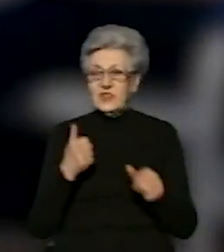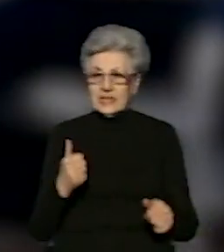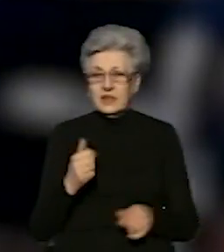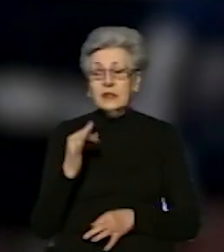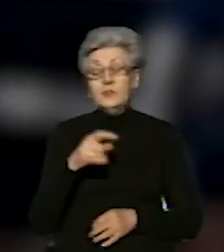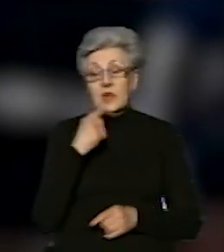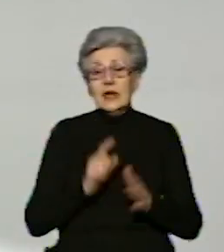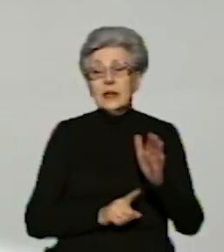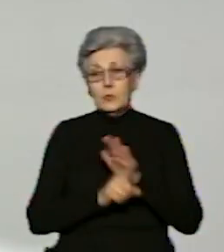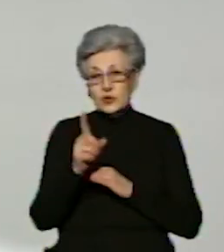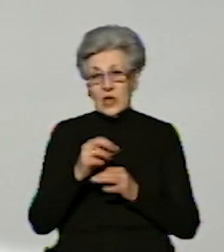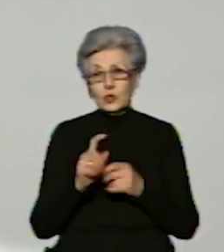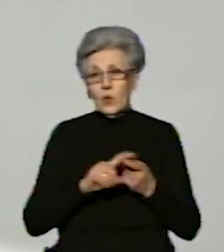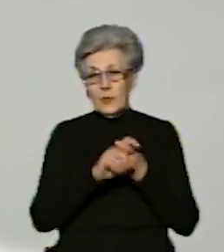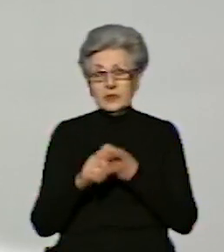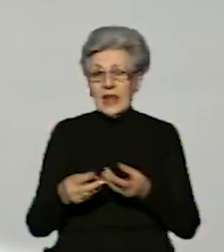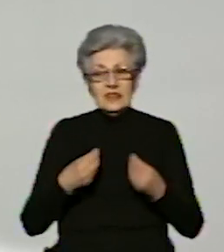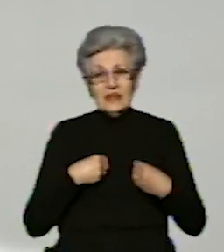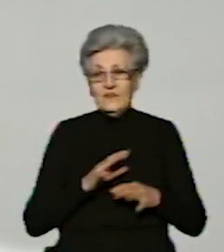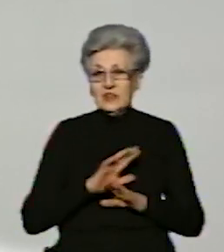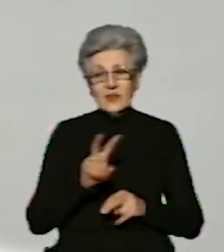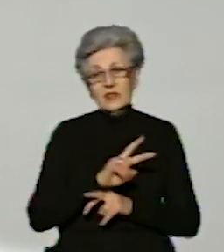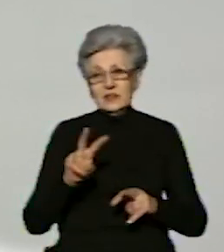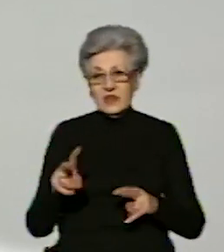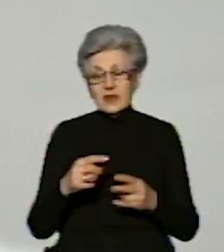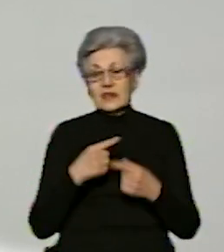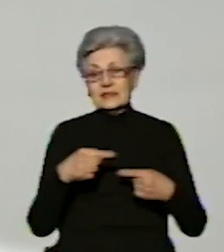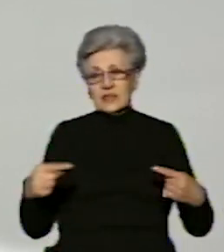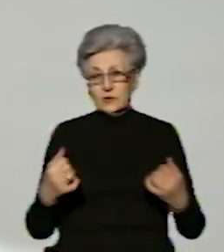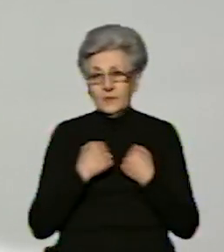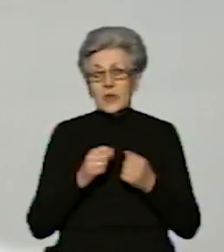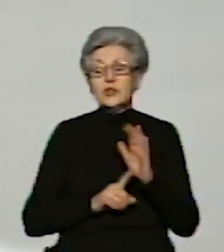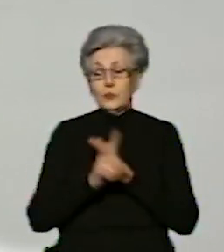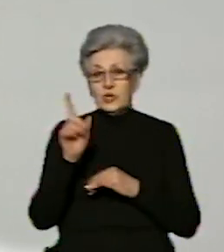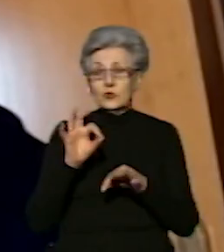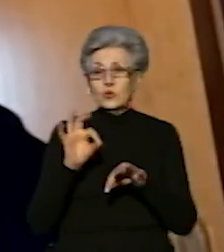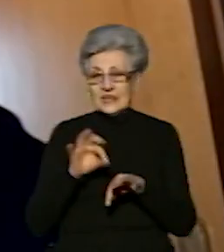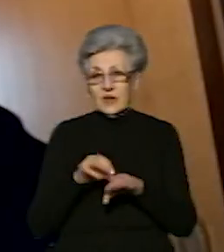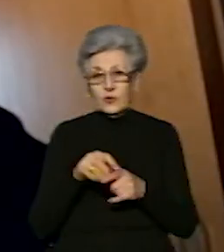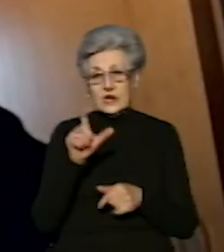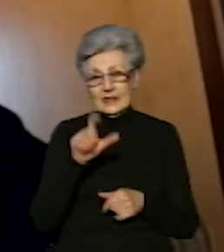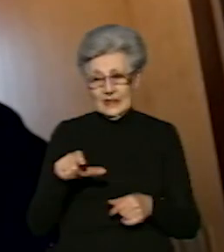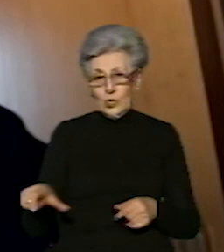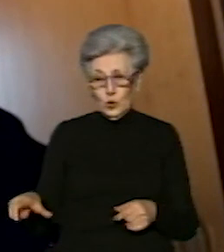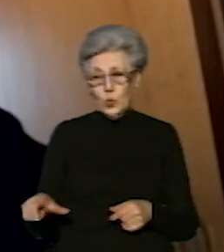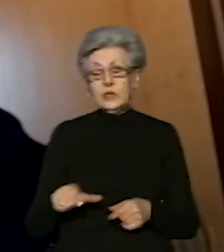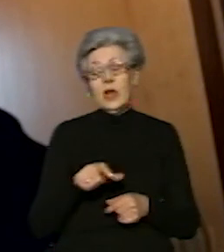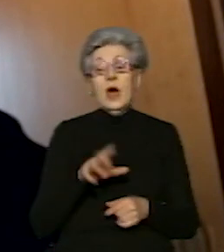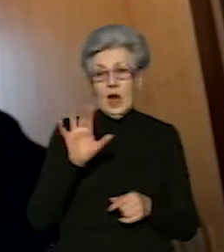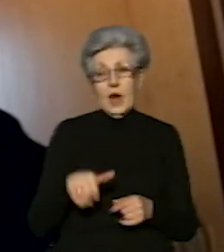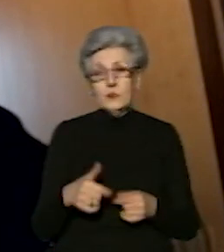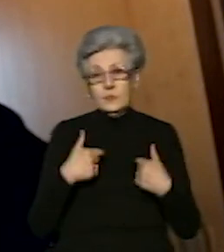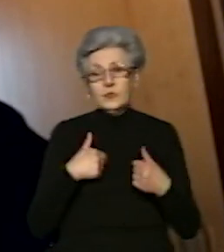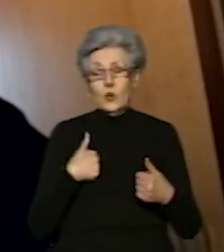епідемії на роботі не видавали засобів захисту. Спочатку захворіли пацієнти, потім персонал. У мене почався кашель,